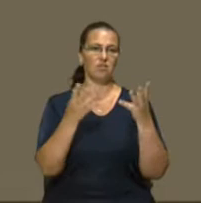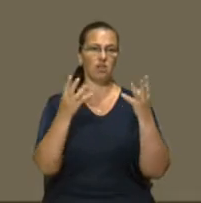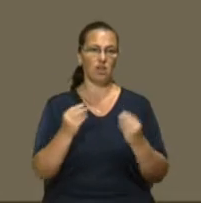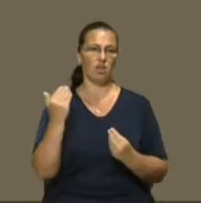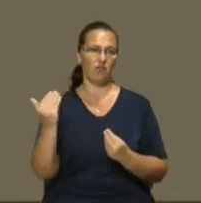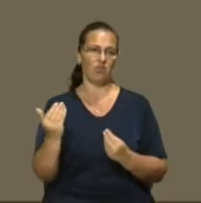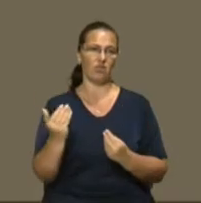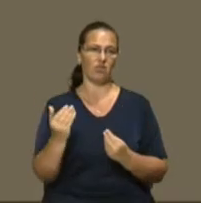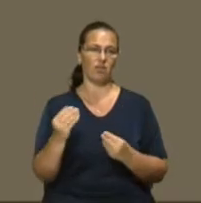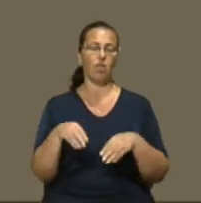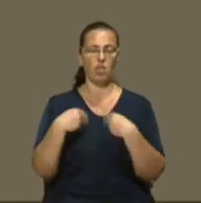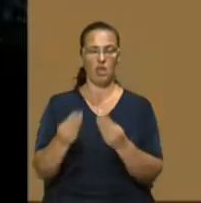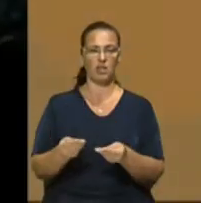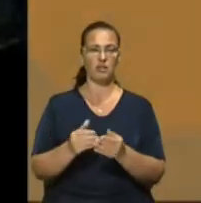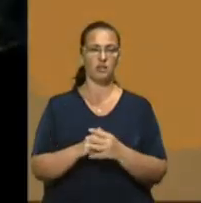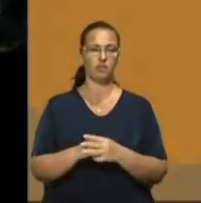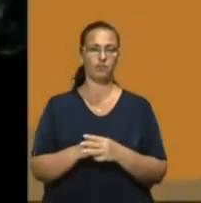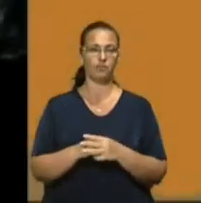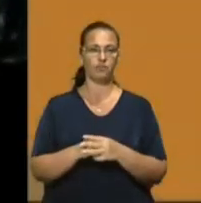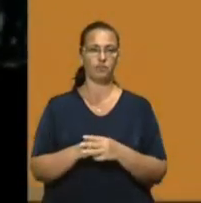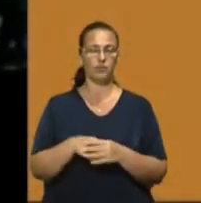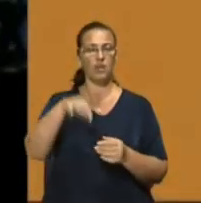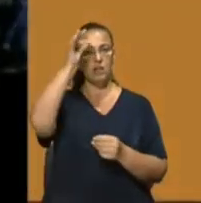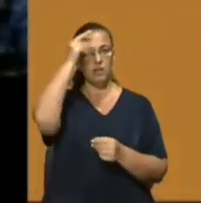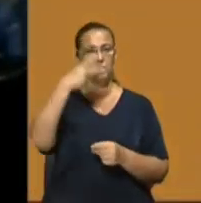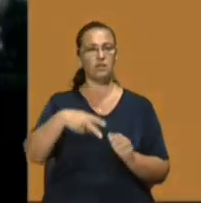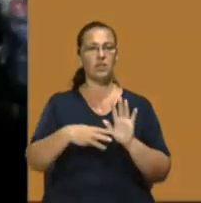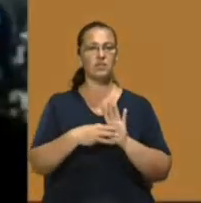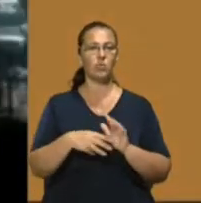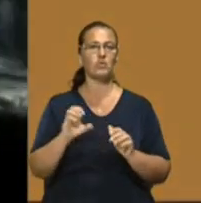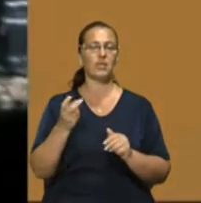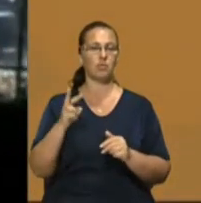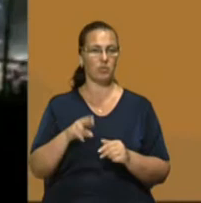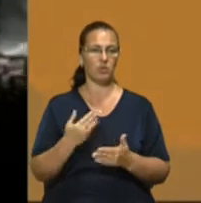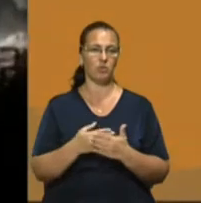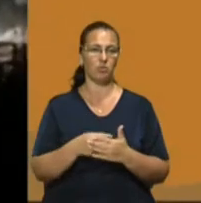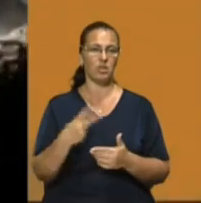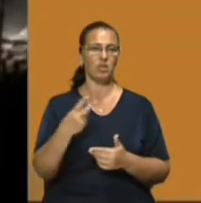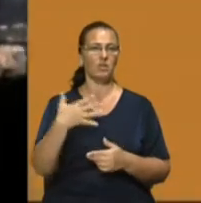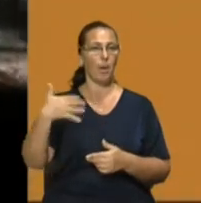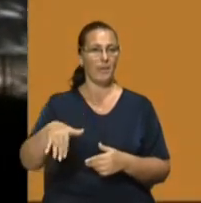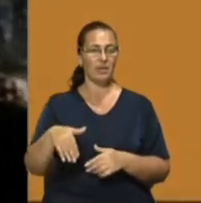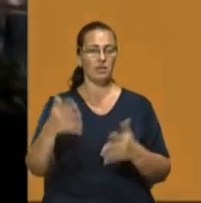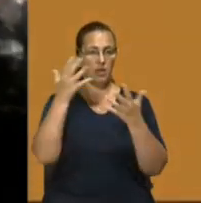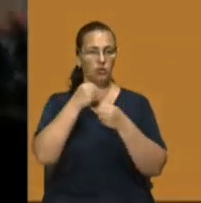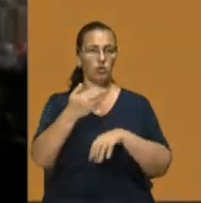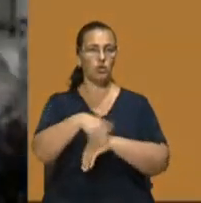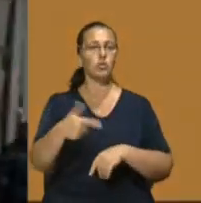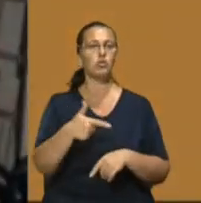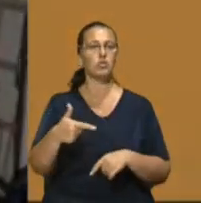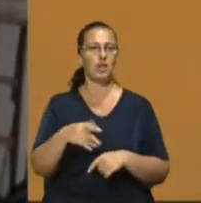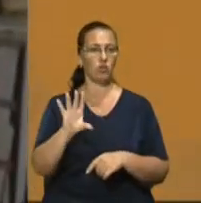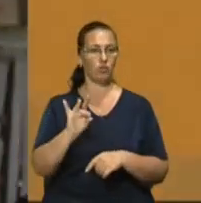він його надасть. Нагадаємо, 28 серпня близько 2.50 ночі на вулиці Грушевського